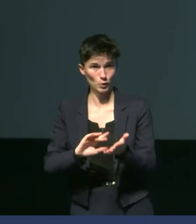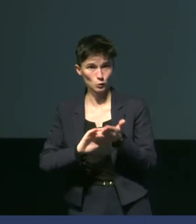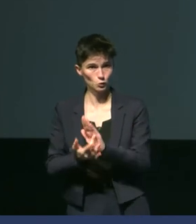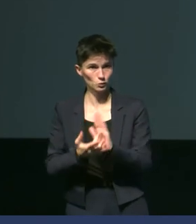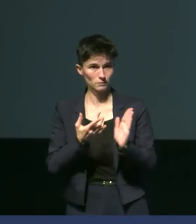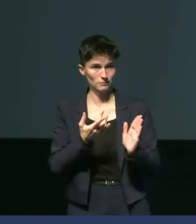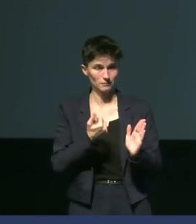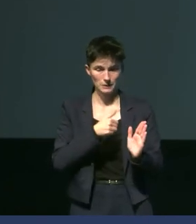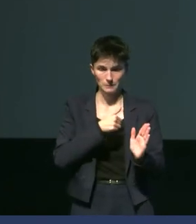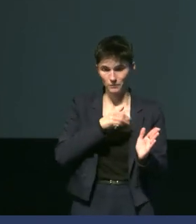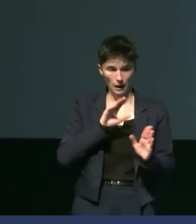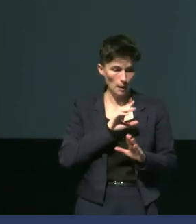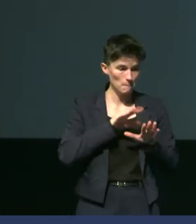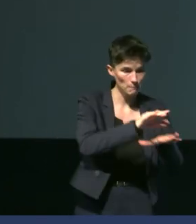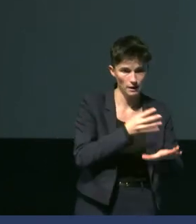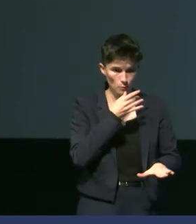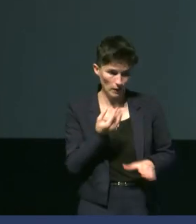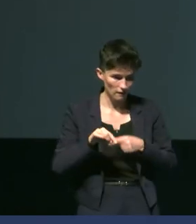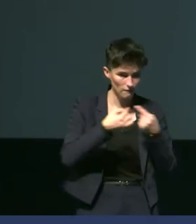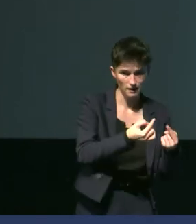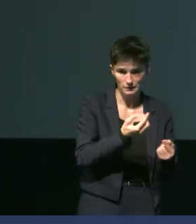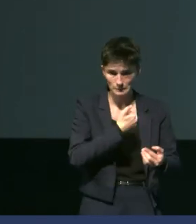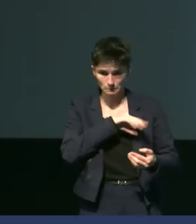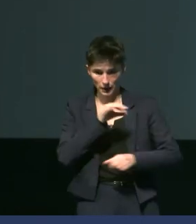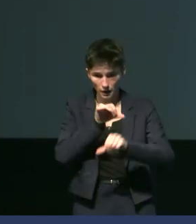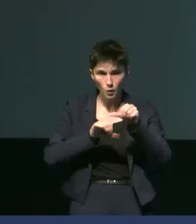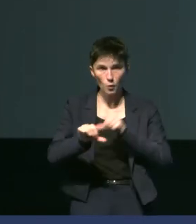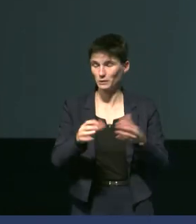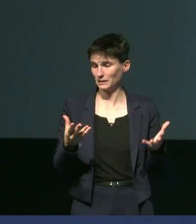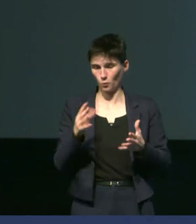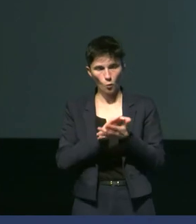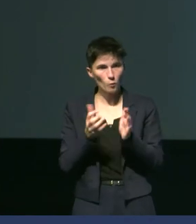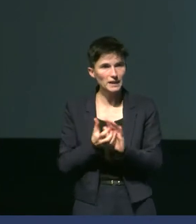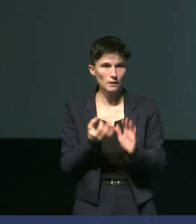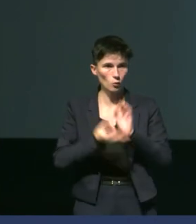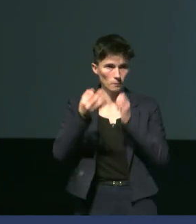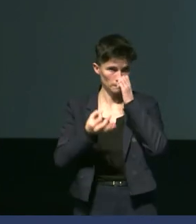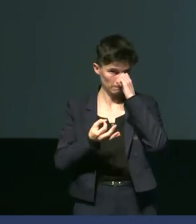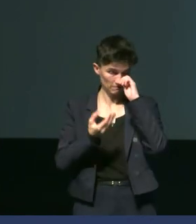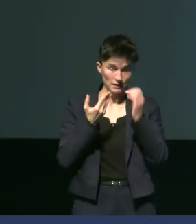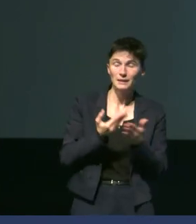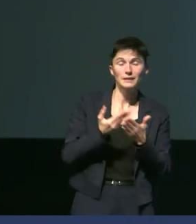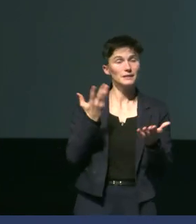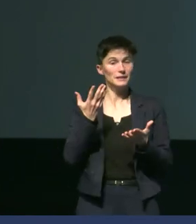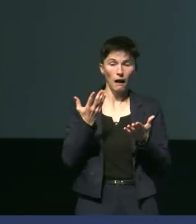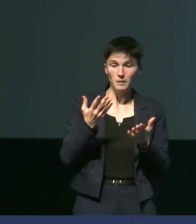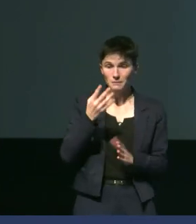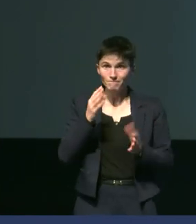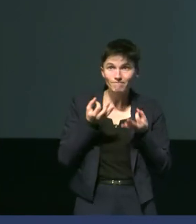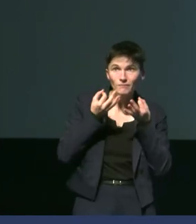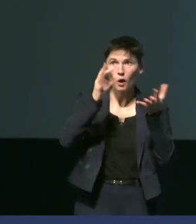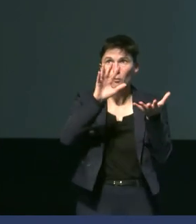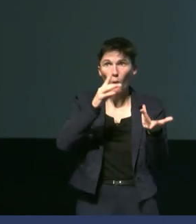Parce que de toute façon, c'est parce que c'était des conditions trop compliquées. Donc le dérèglement climatique, c'est vraiment ça. C'est la présence d'anomalies